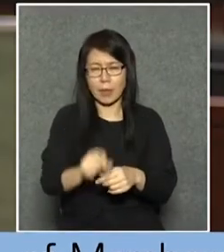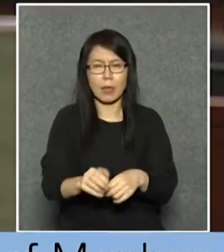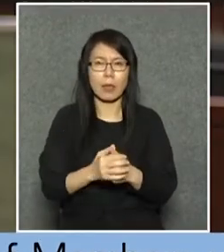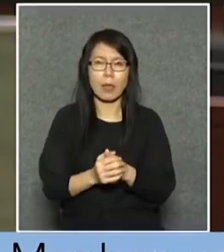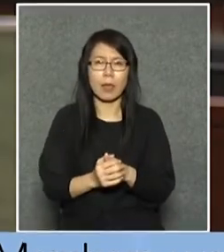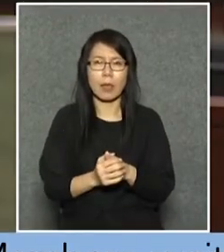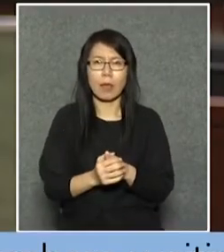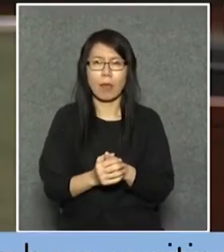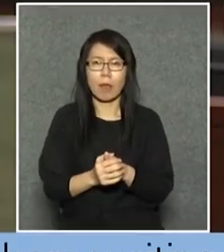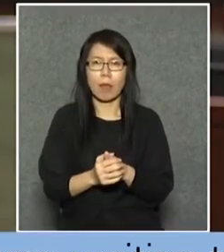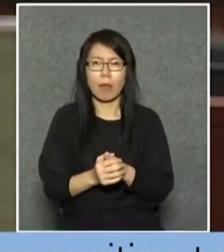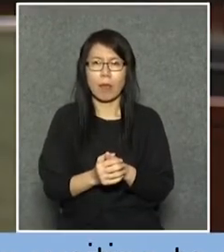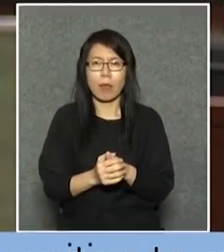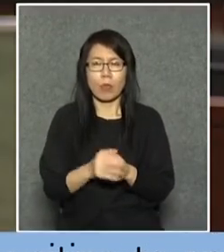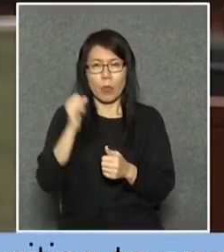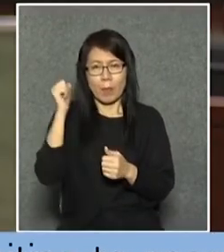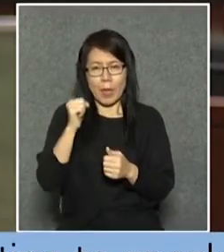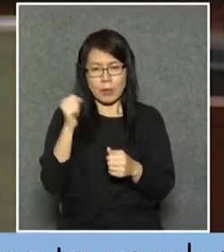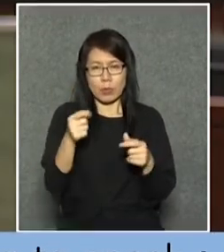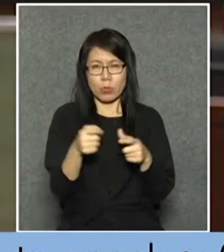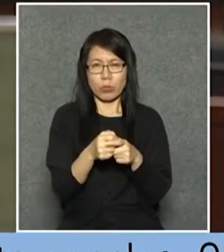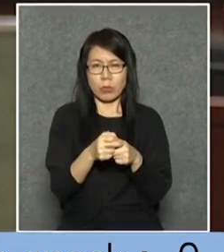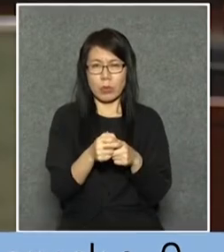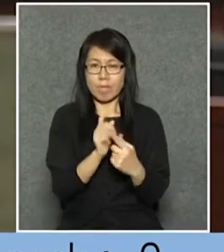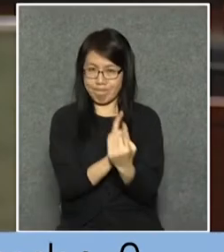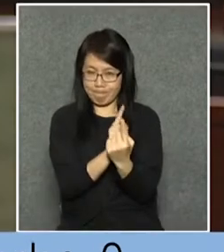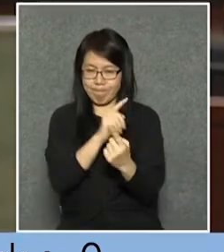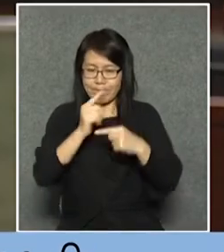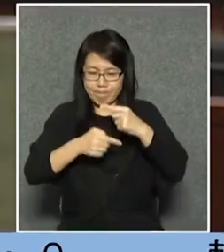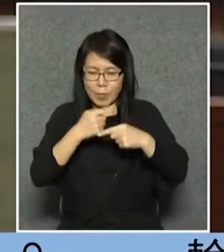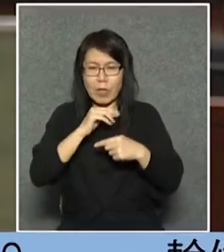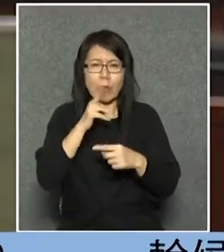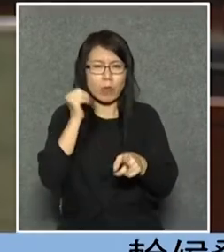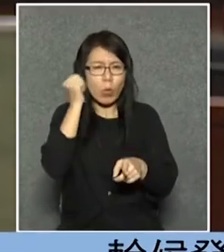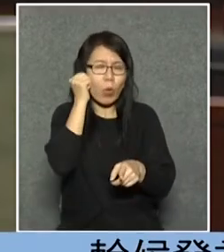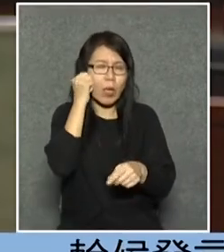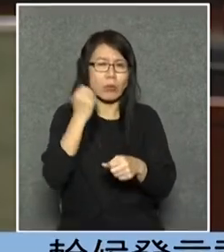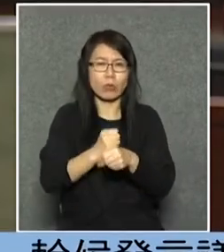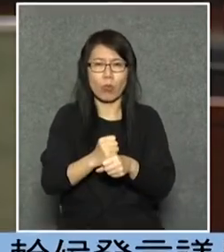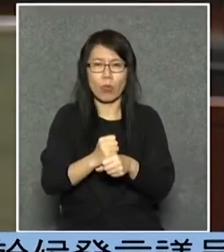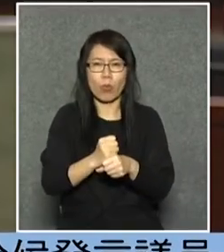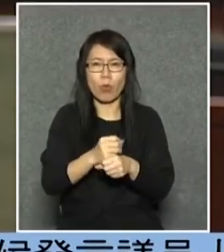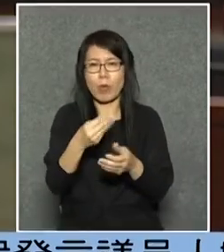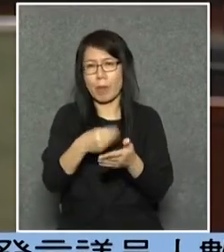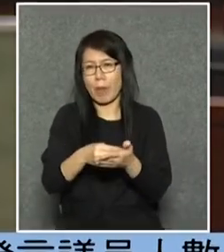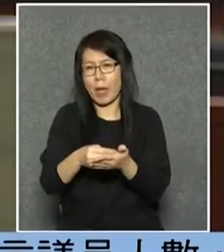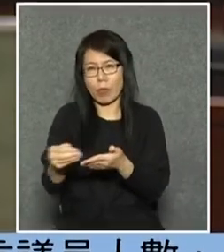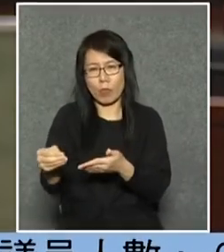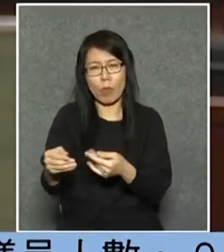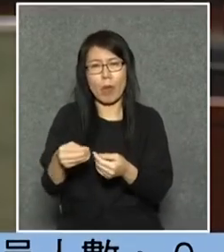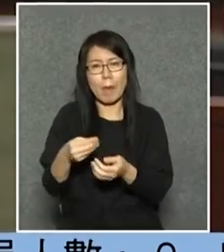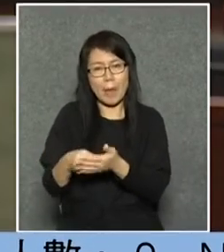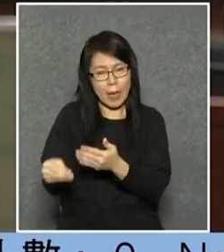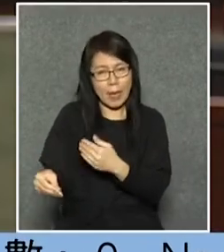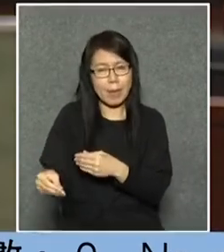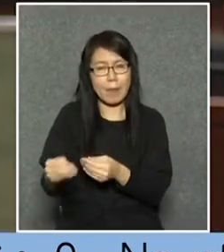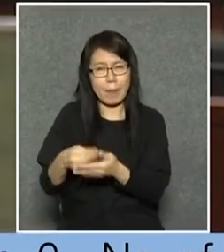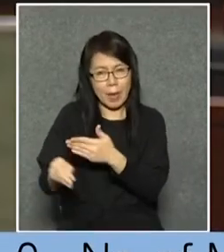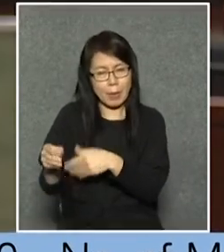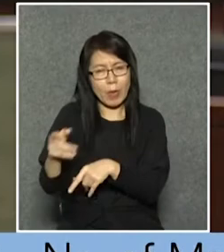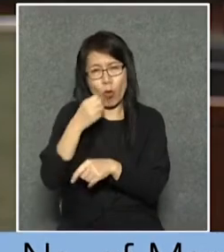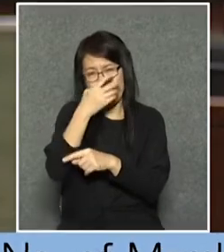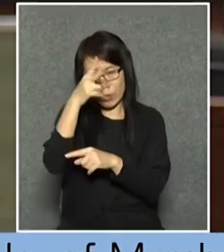一次過跟巴士公司說如果你這麼難做的麻煩你賣給香港政府我幫你接收了